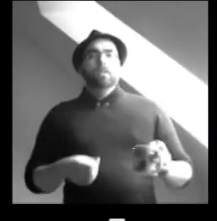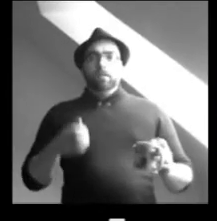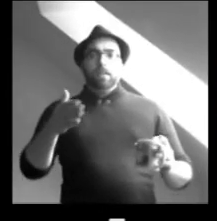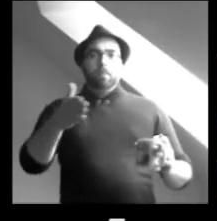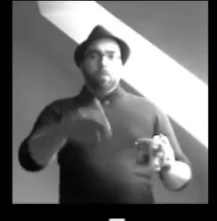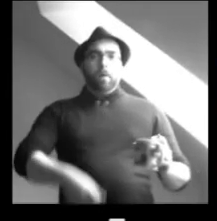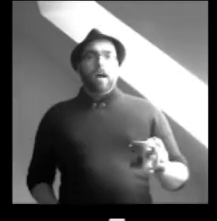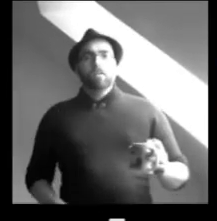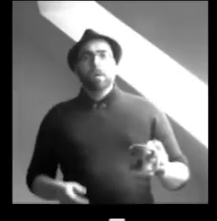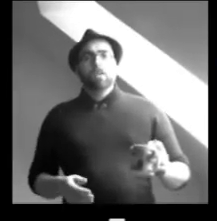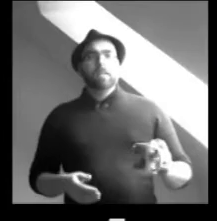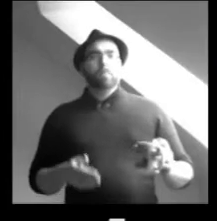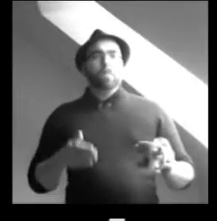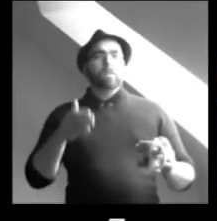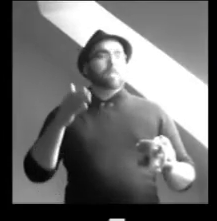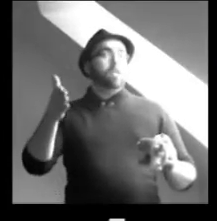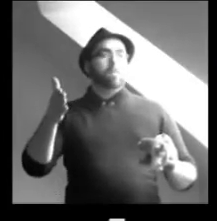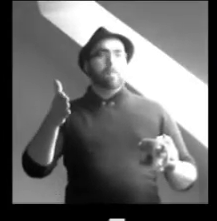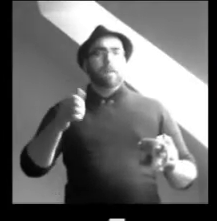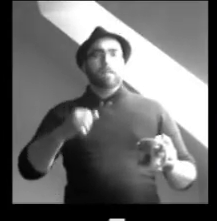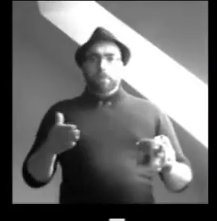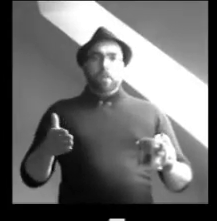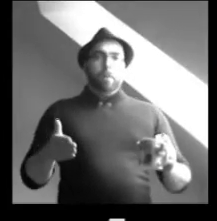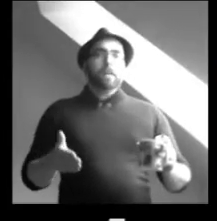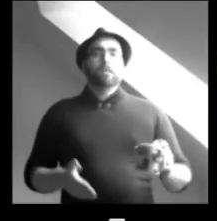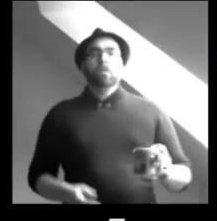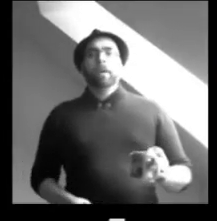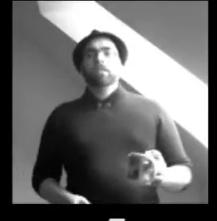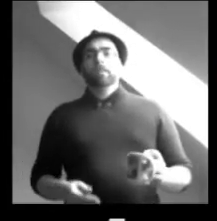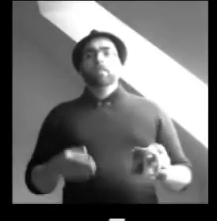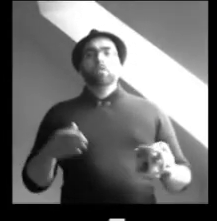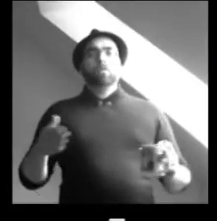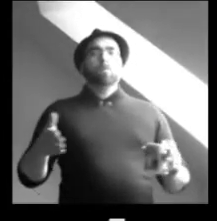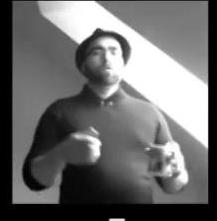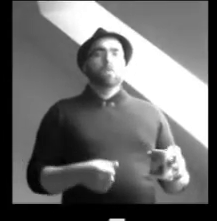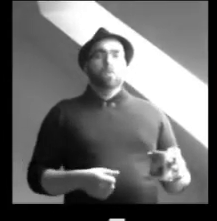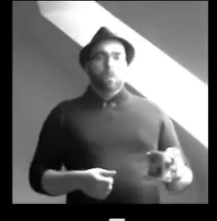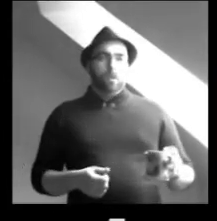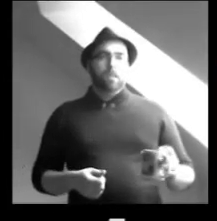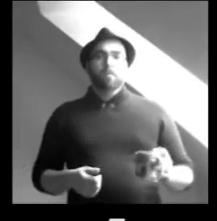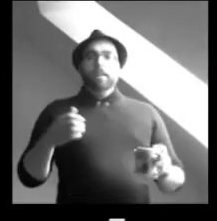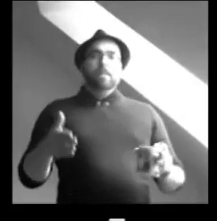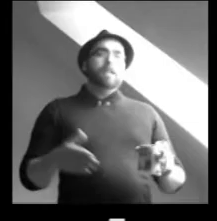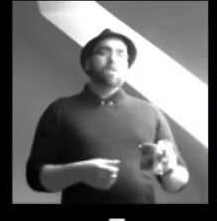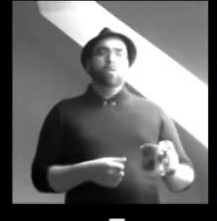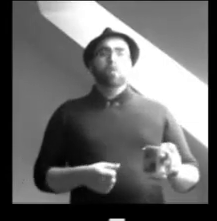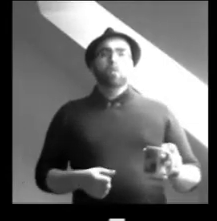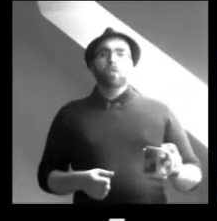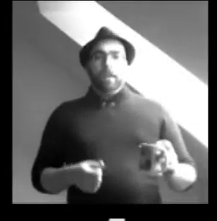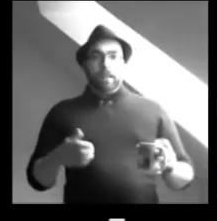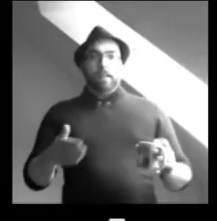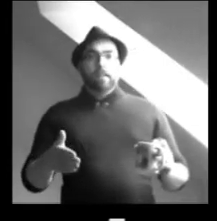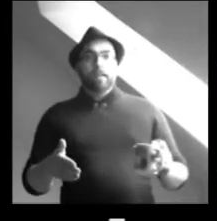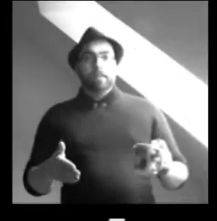prodigieux, discrètement comparable, à ce que Michael Mann a pu faire, notamment dans Miami Vice. Peter Berg, dont Michael Mann avait justement produit son The Kingdom, est ici à son tour